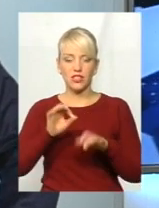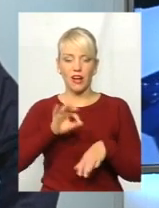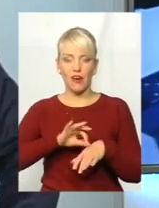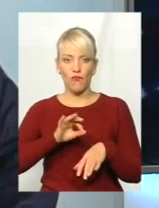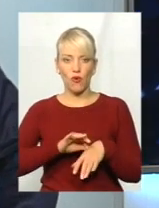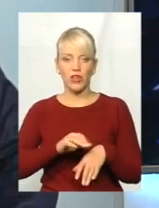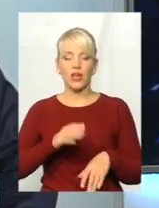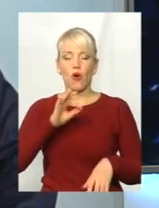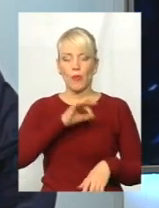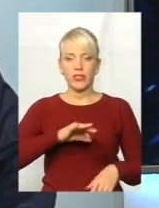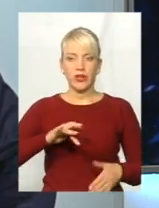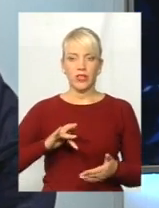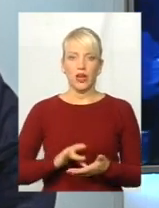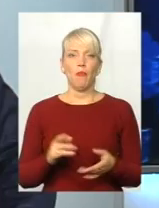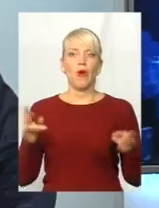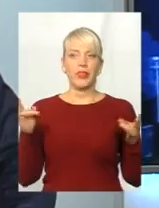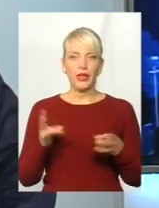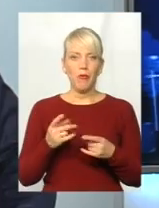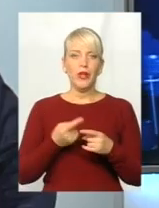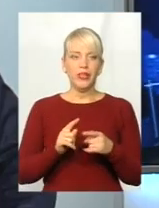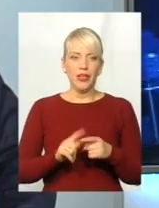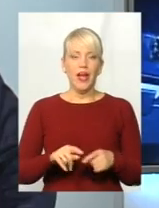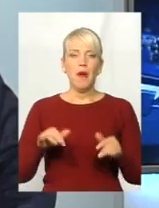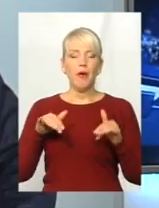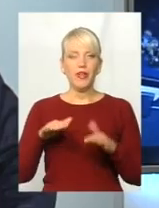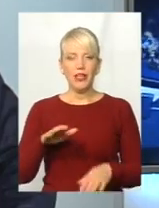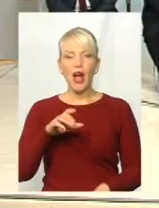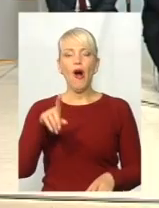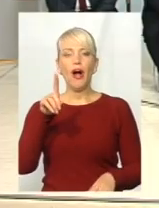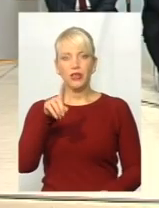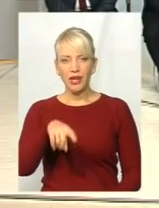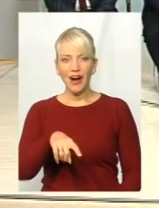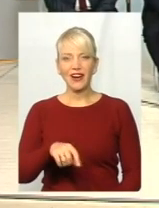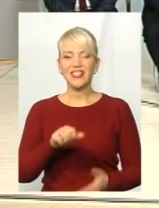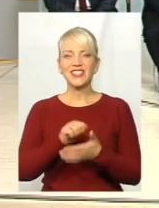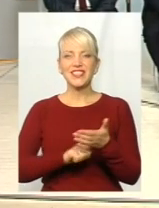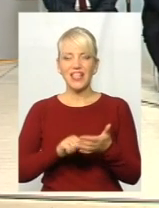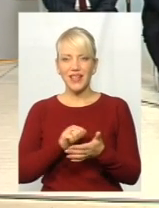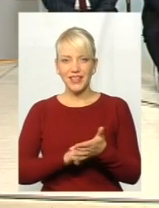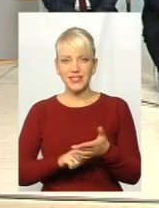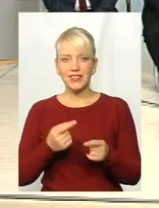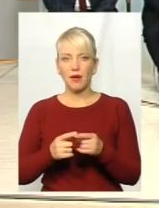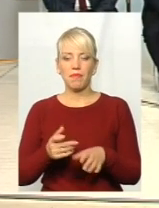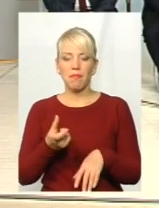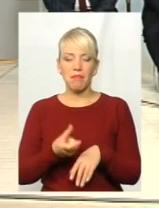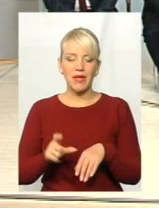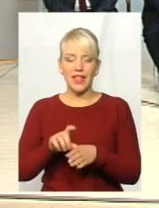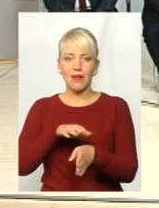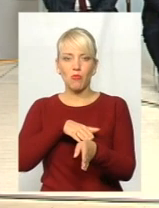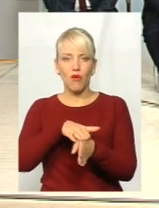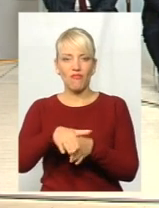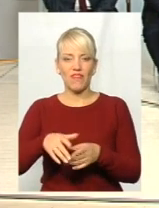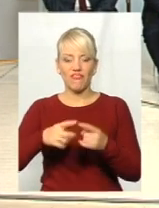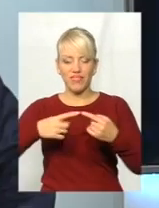потребують цієї процедури, однак через переповнення відділення в